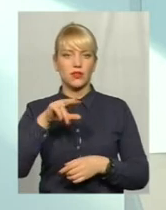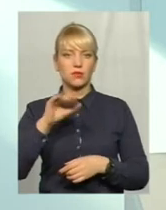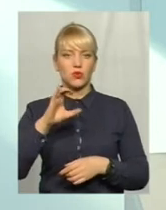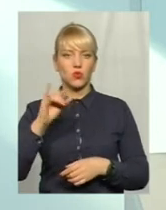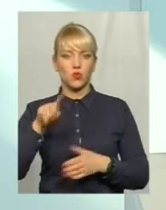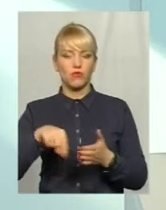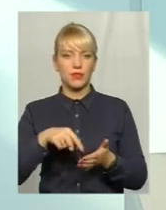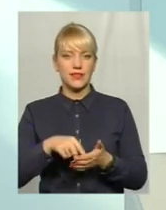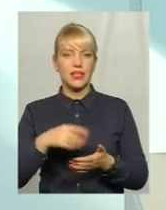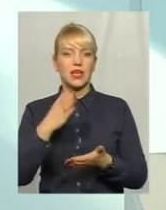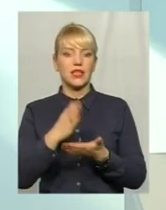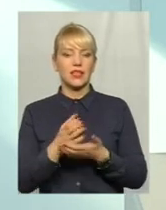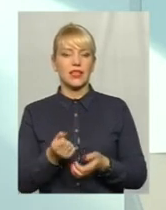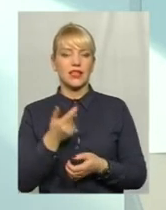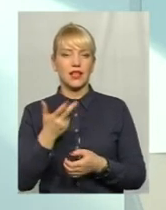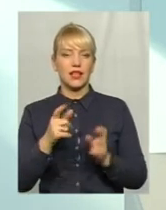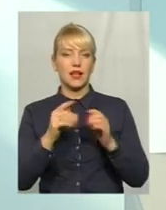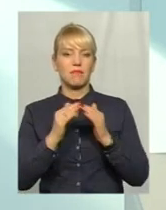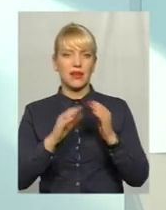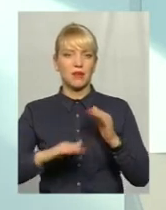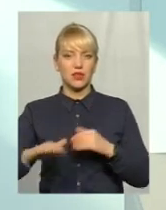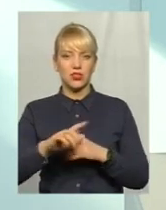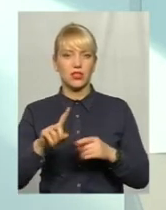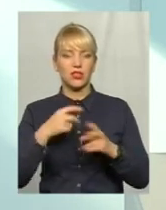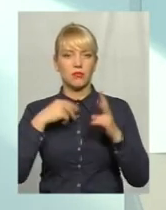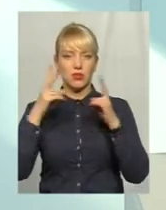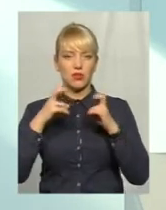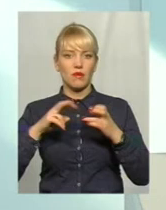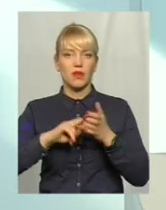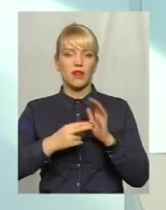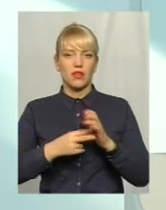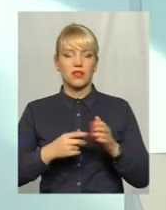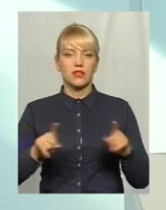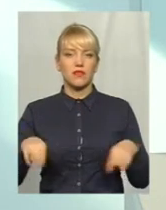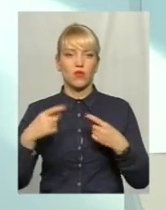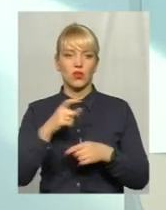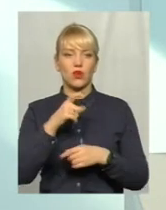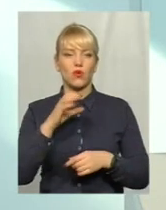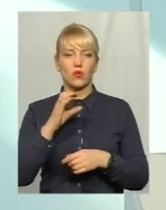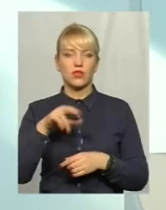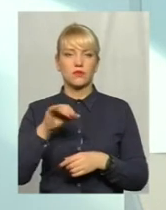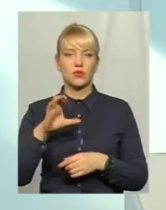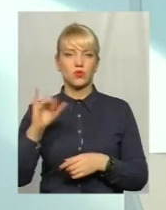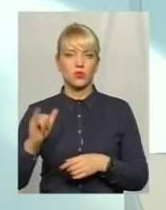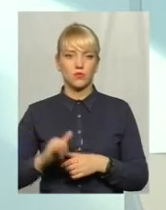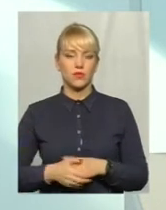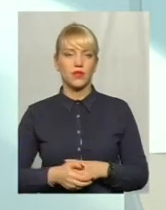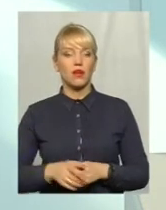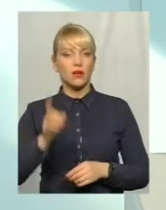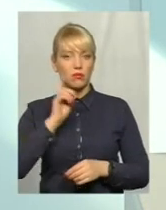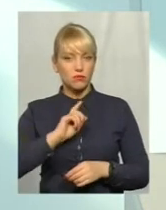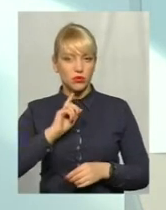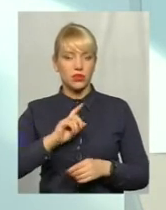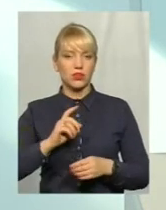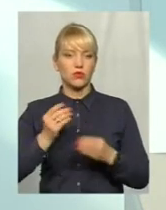В нас є кілька приміщень, які ми розглядаємо в плані створення хоспісу. Поки що